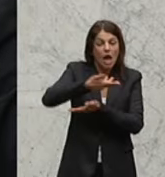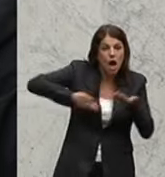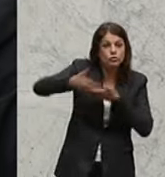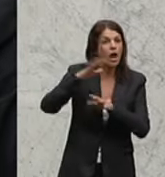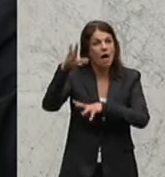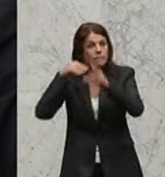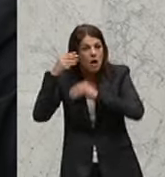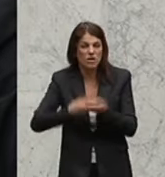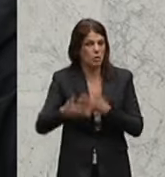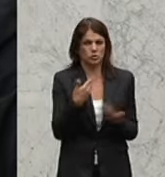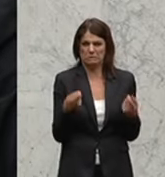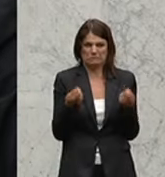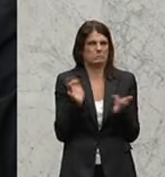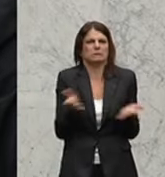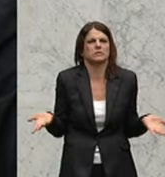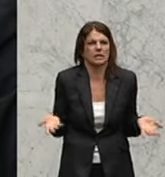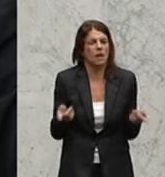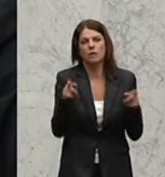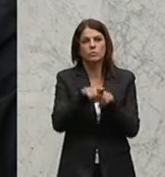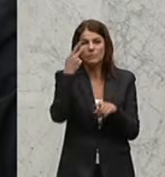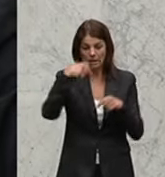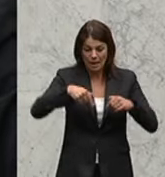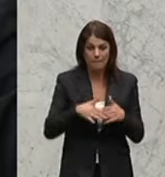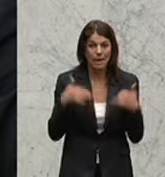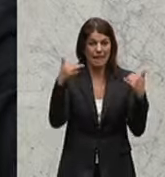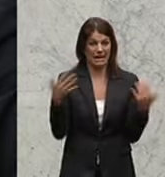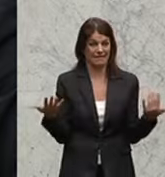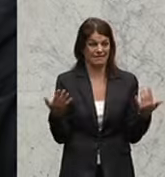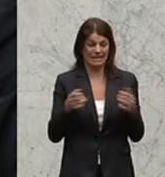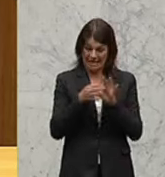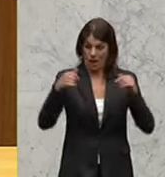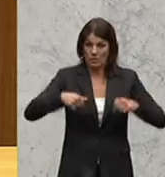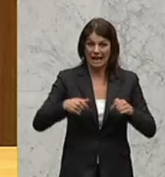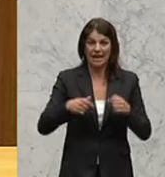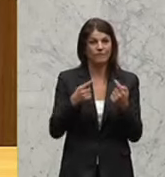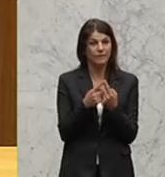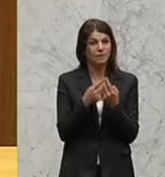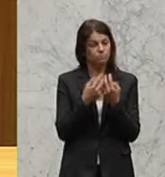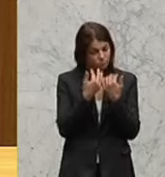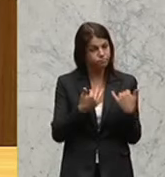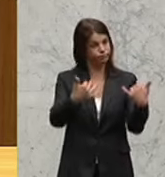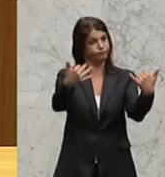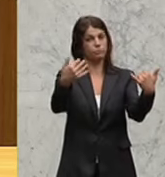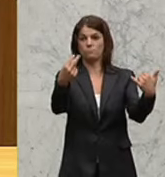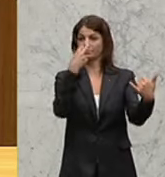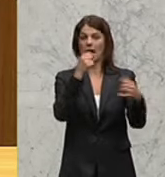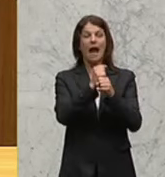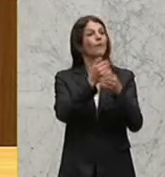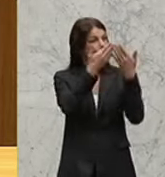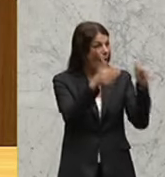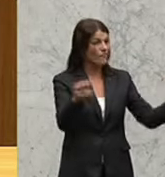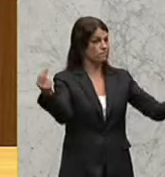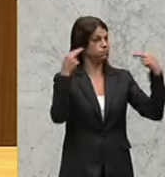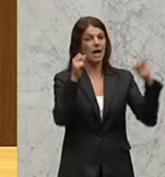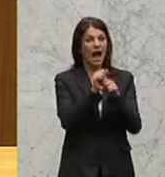Erfahrungsaustausch. Und selbstverständlich auch hier in diesem Parlament, auf genau dieser unter Anführungszeichen auch Tribüne, die natürlich auch einen öffentlichen Charakter